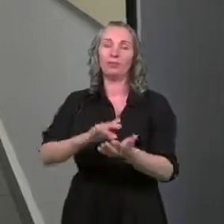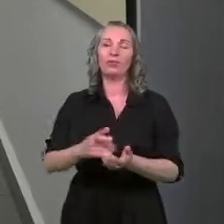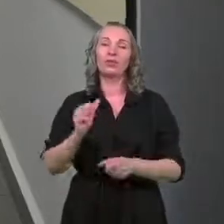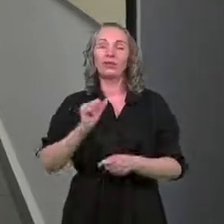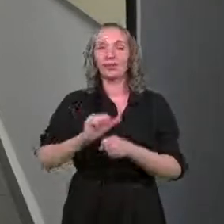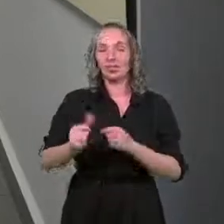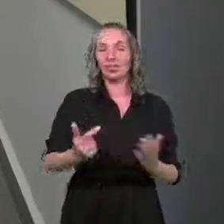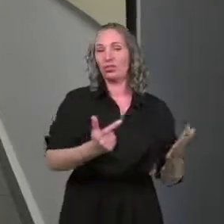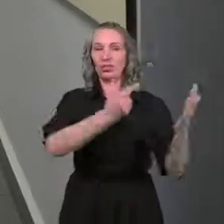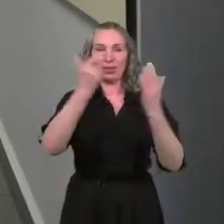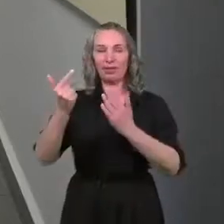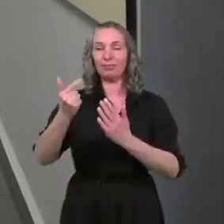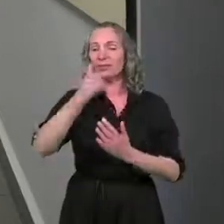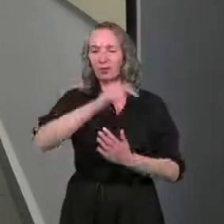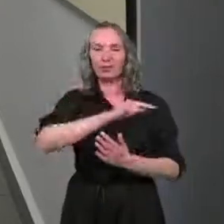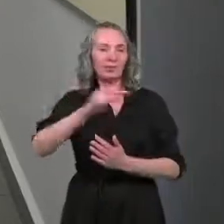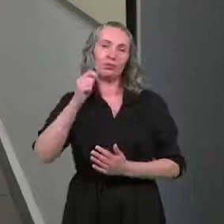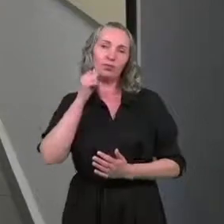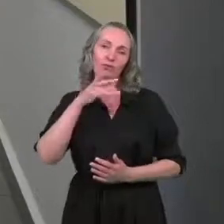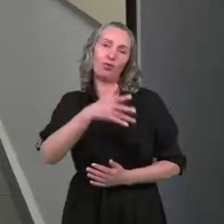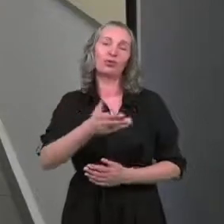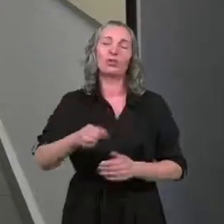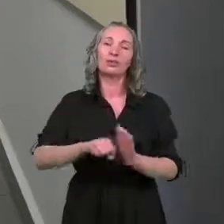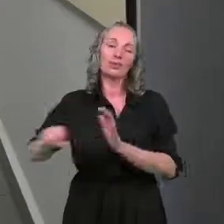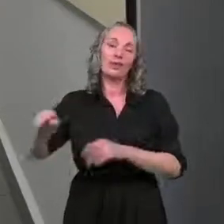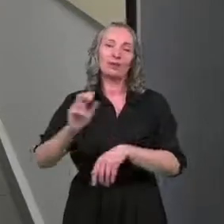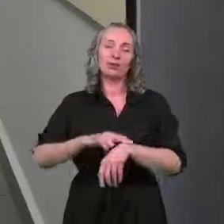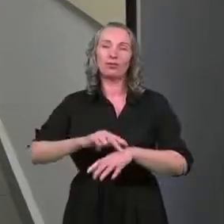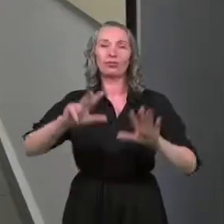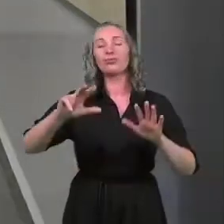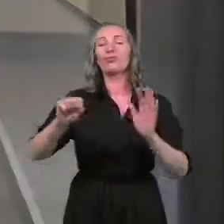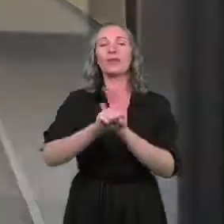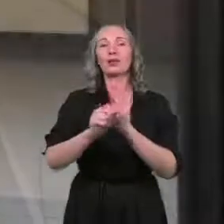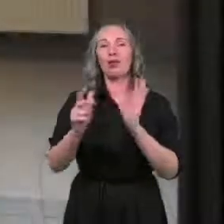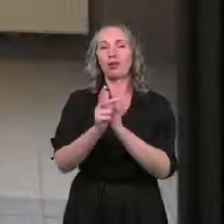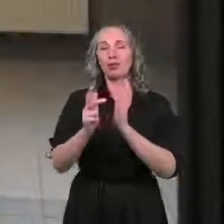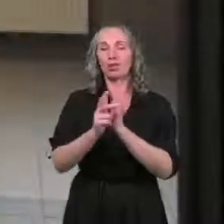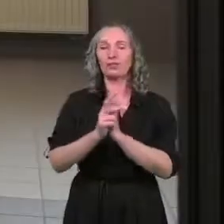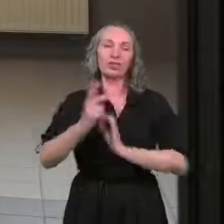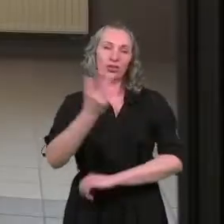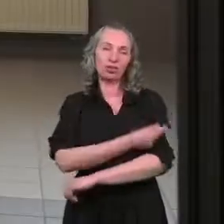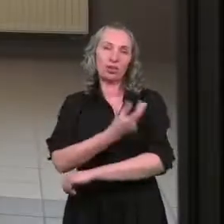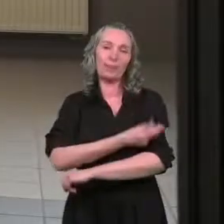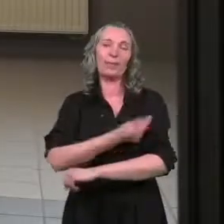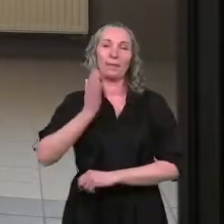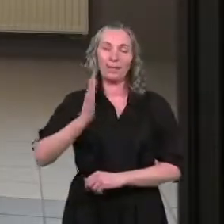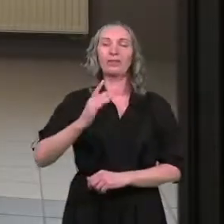przez 7 dni w tygodniu, od godziny 8 do 18 te szczepienia będą